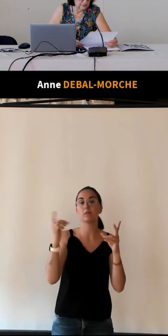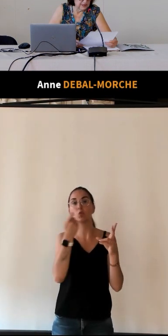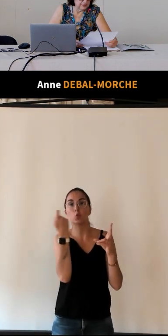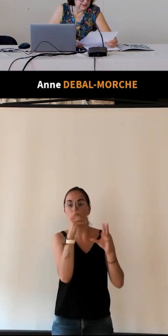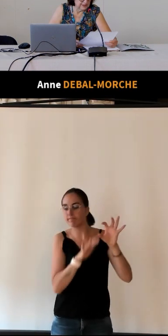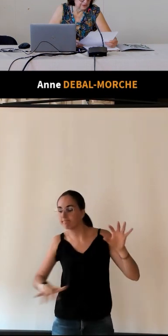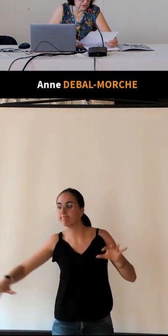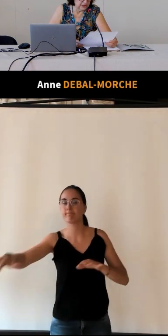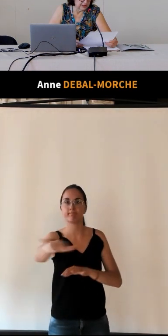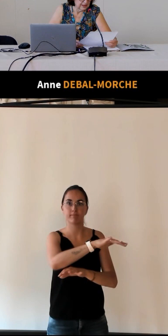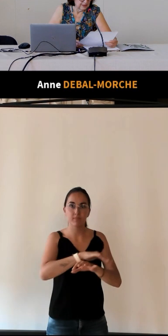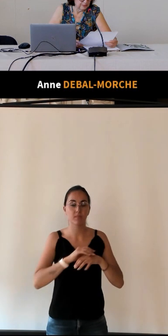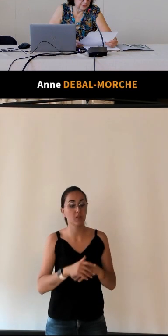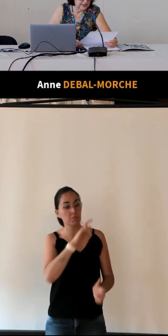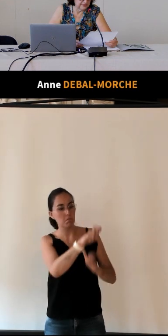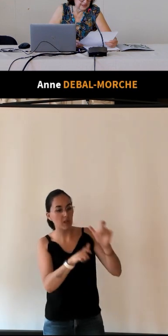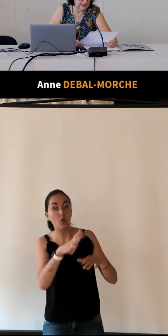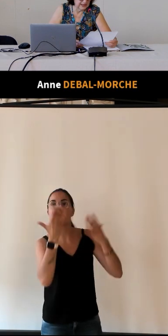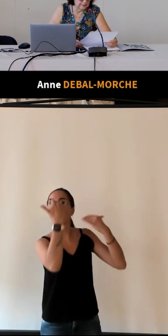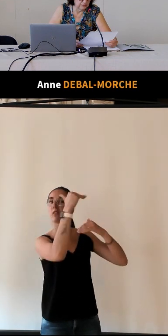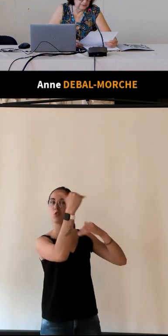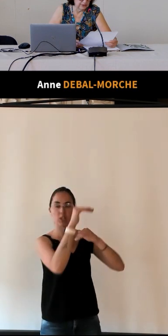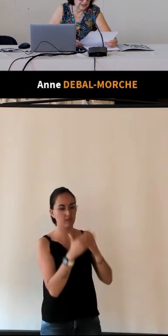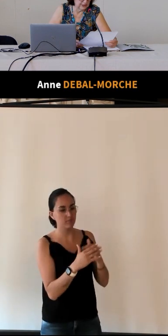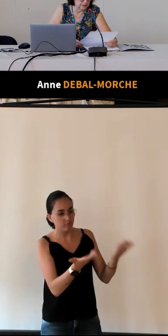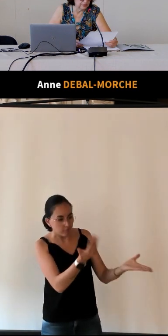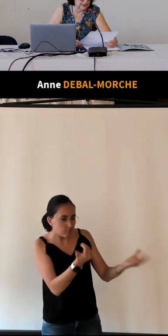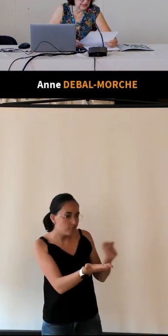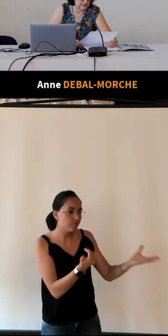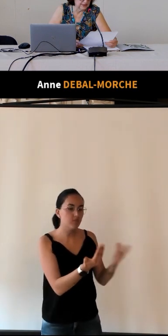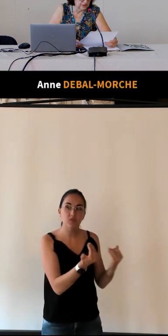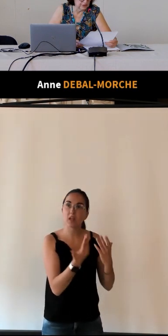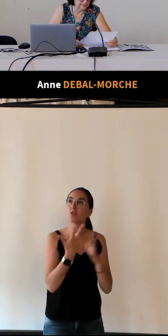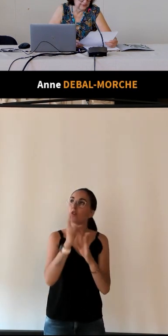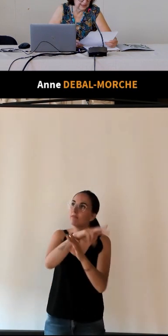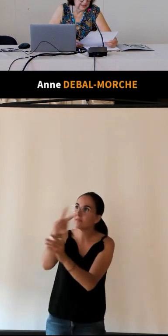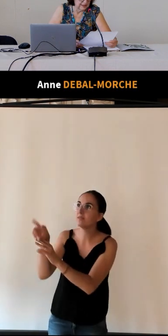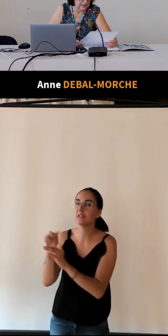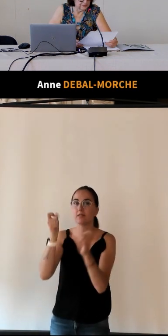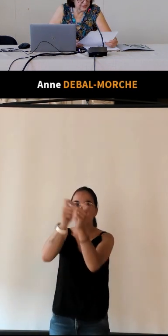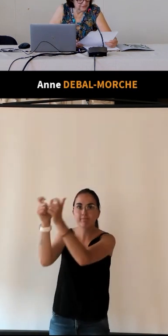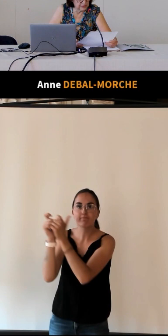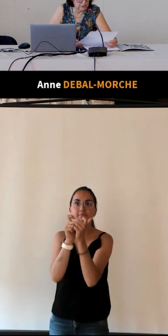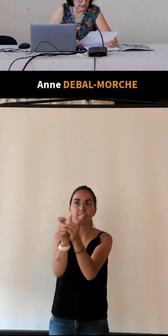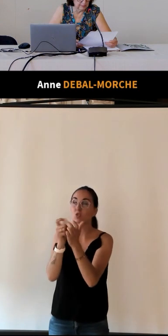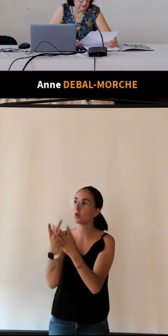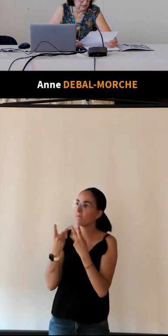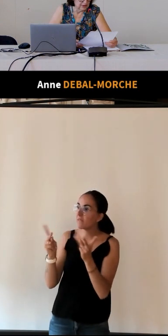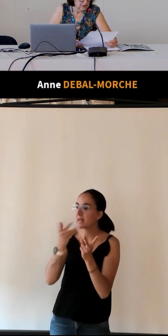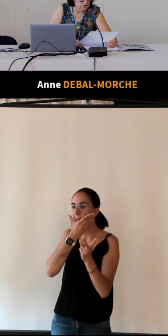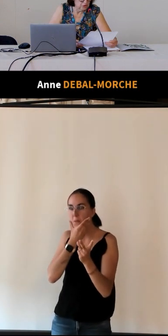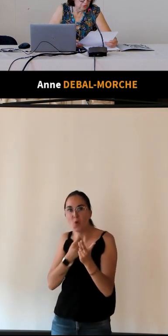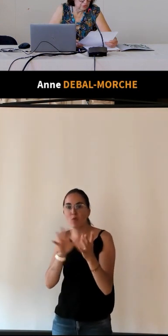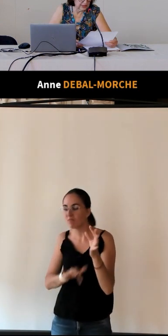voulu que messieurs les étrangers puissent visiter les monuments et les curiosités de cette jolie ville et de ses environs charmants